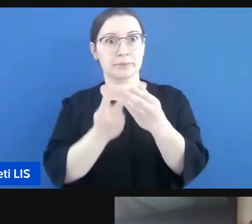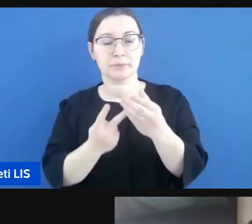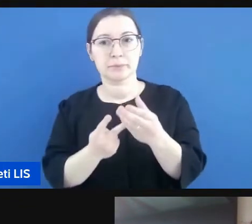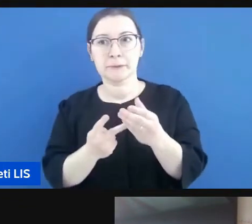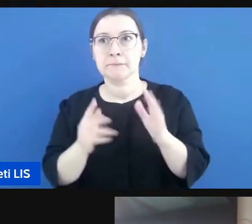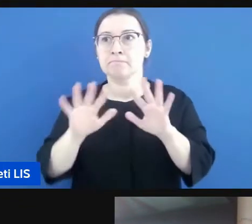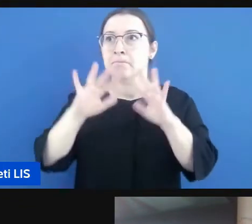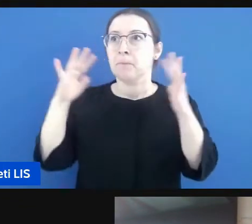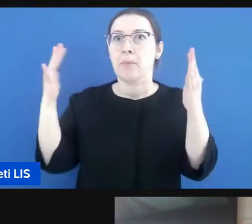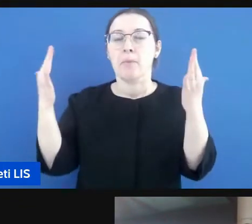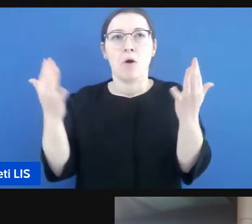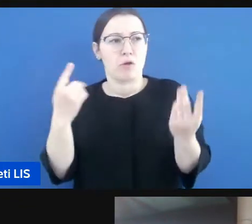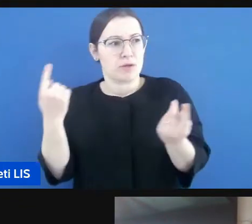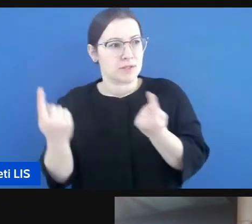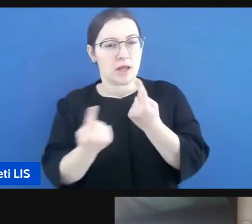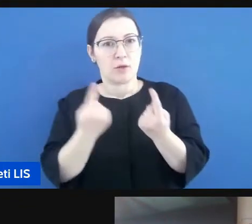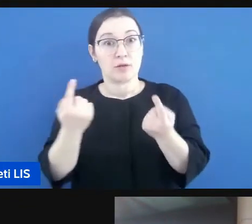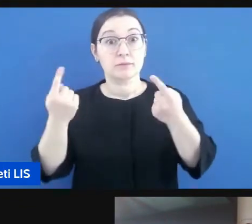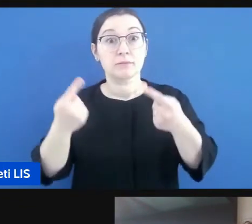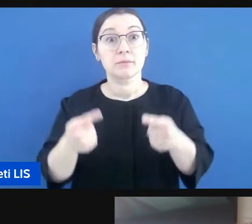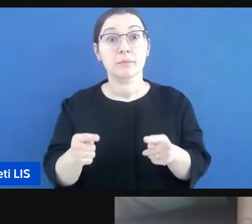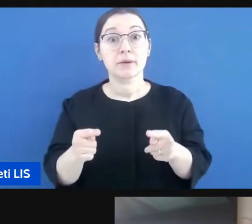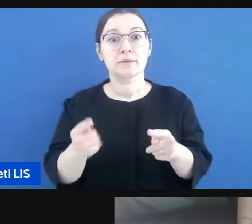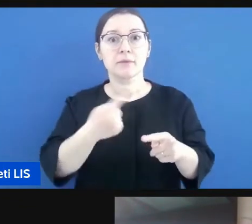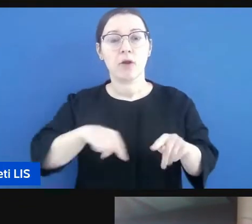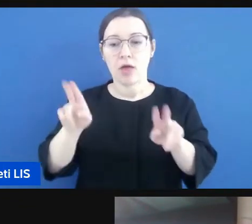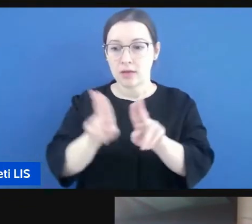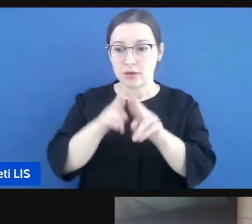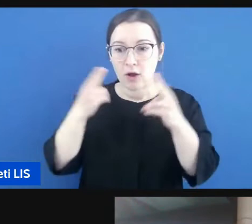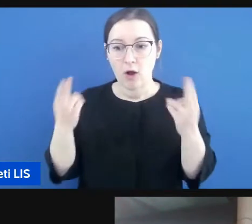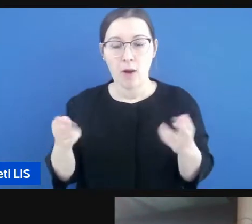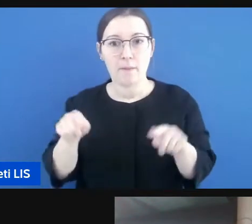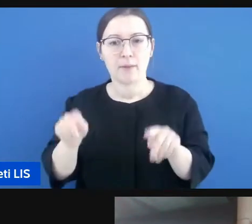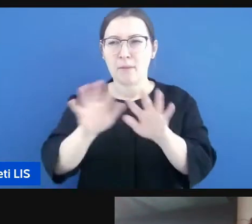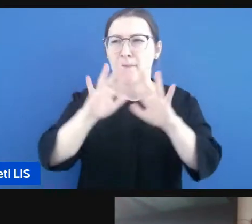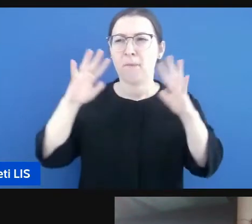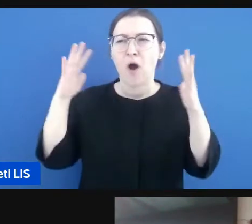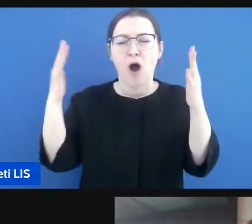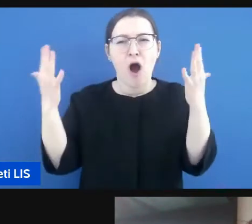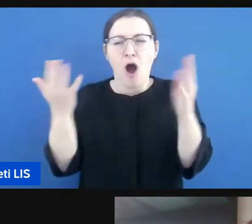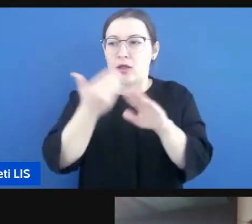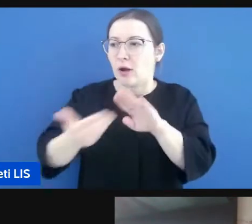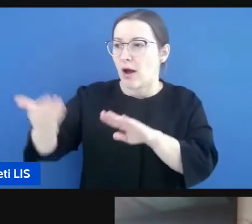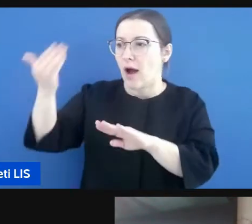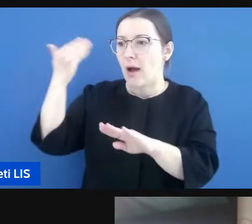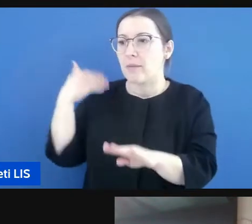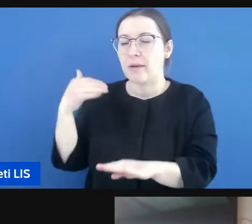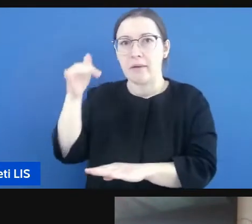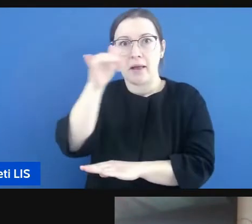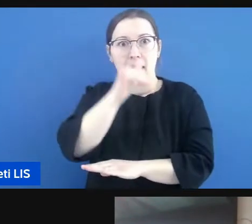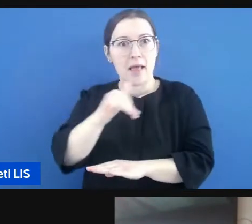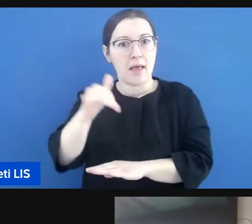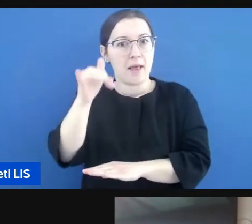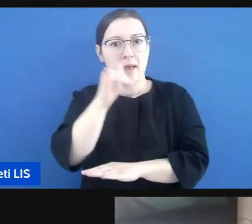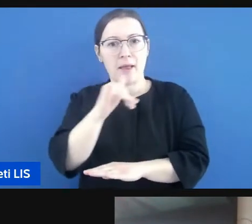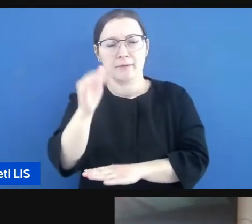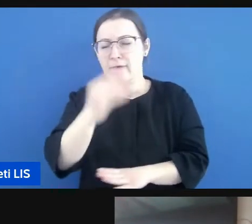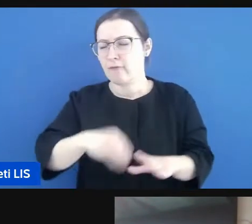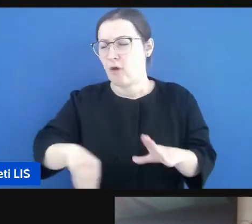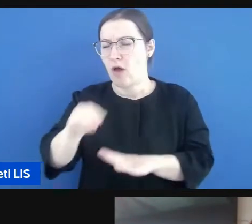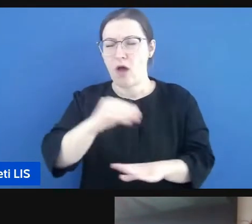questa situazione e abbiamo scoperto un mondo di cui non eravamo assolutamente a